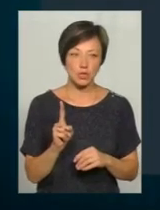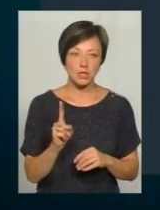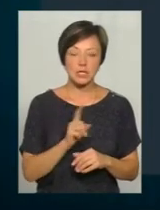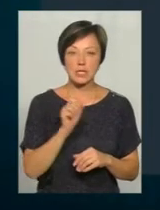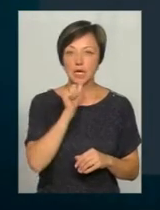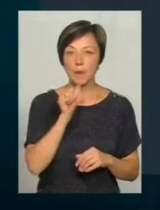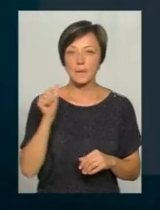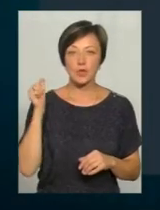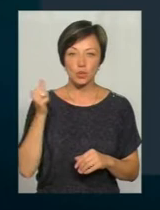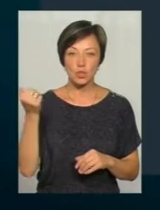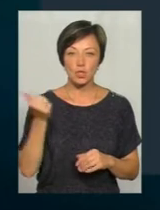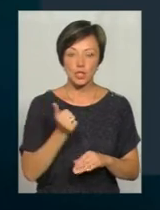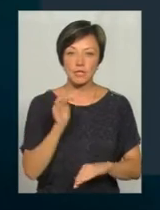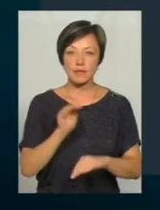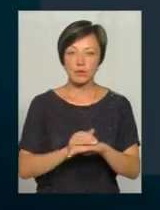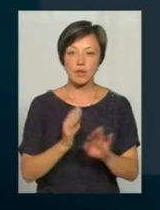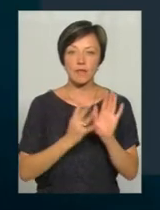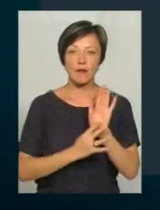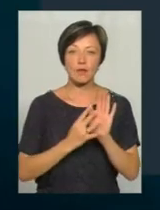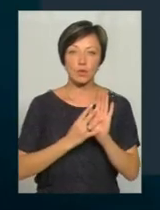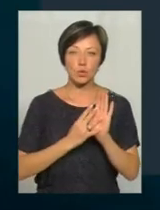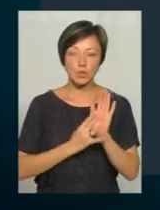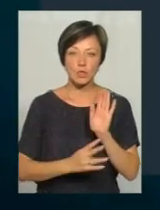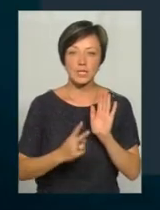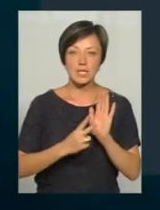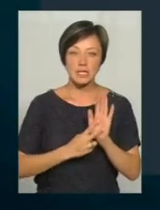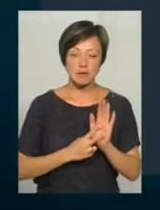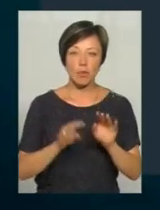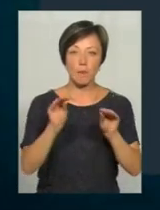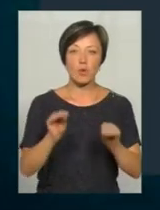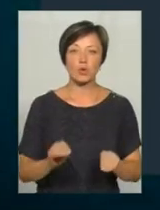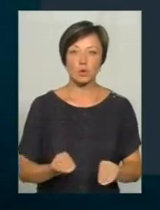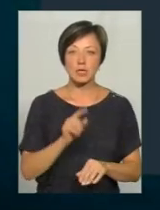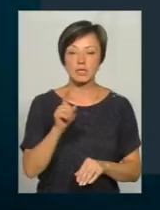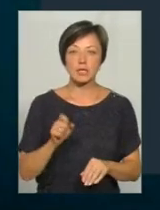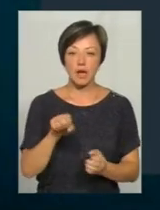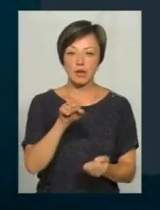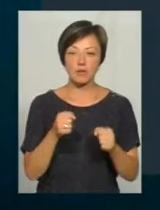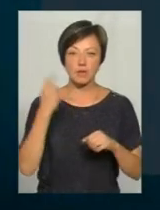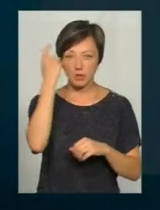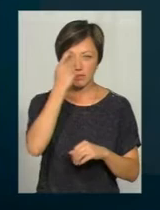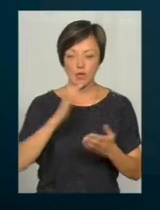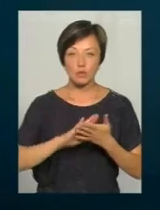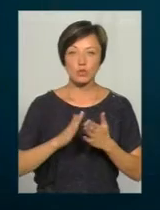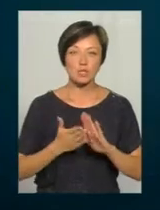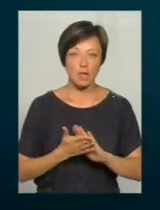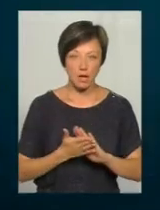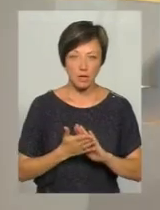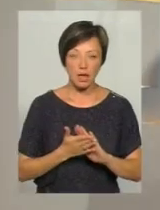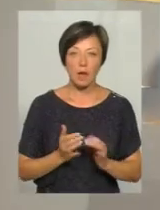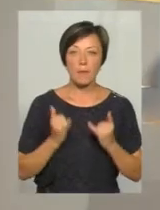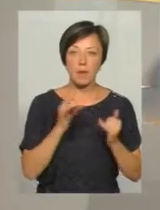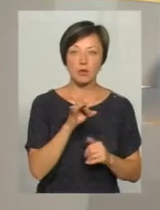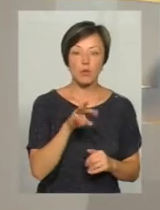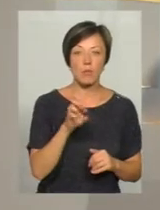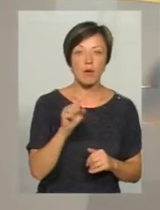минулий тиждень зафіксовано 97 складних протоколів за кермування у нетверезому стані. Пане Роман,